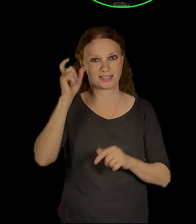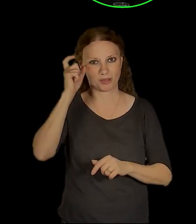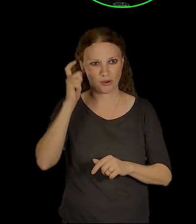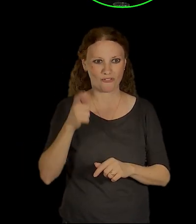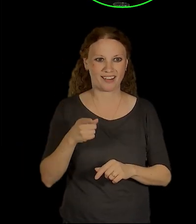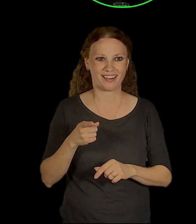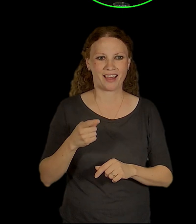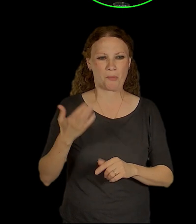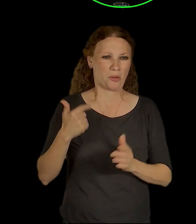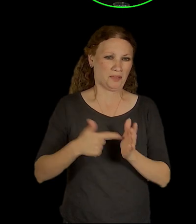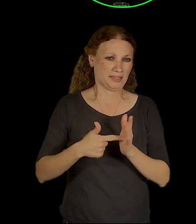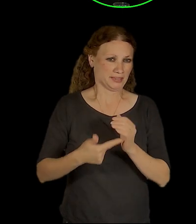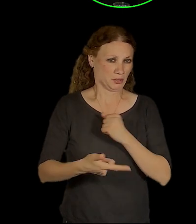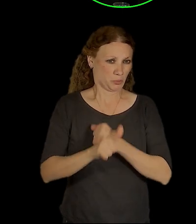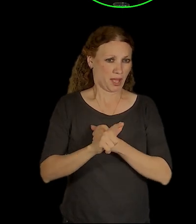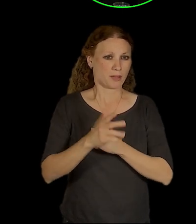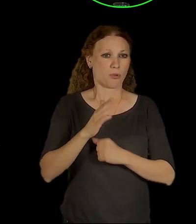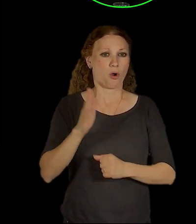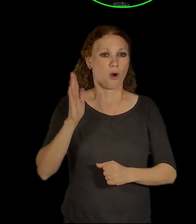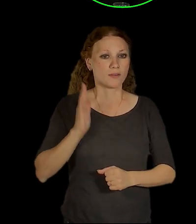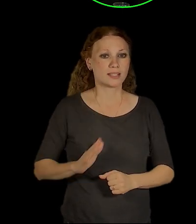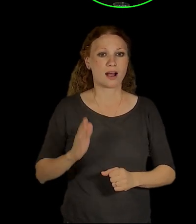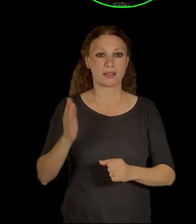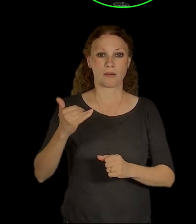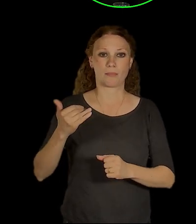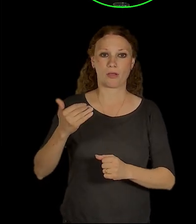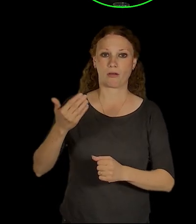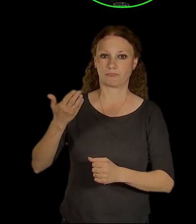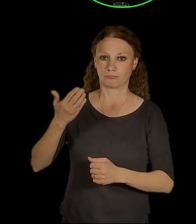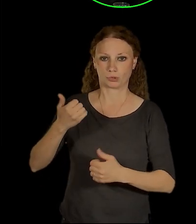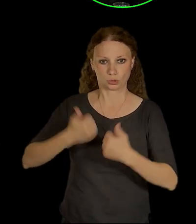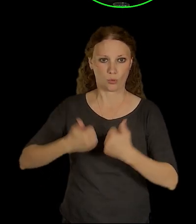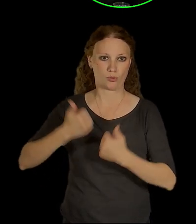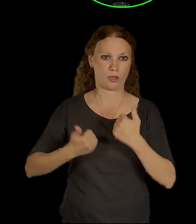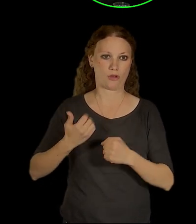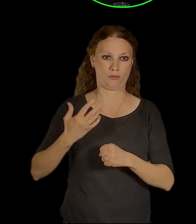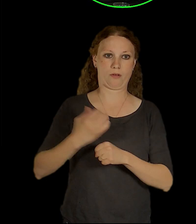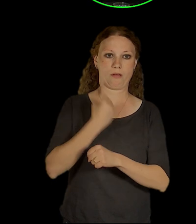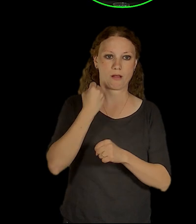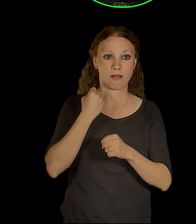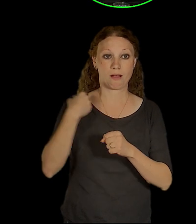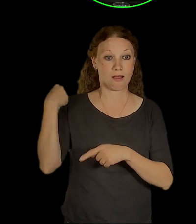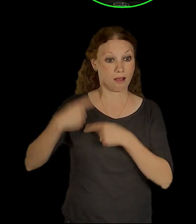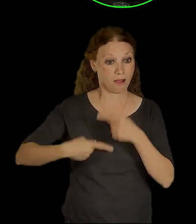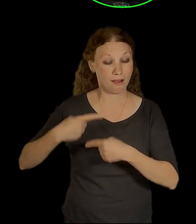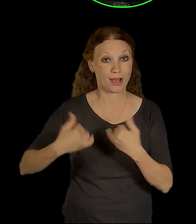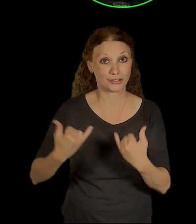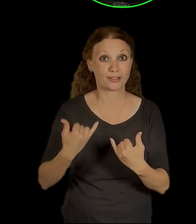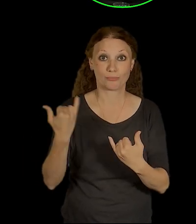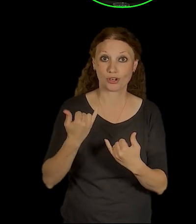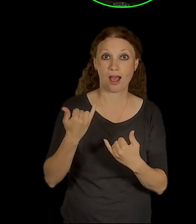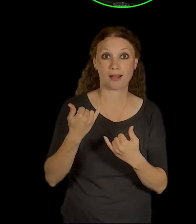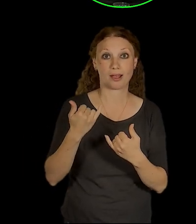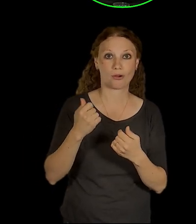jsme oficiálně získali tu soutěž a vlastně do dnešních dní ten projekt se pořád nějak